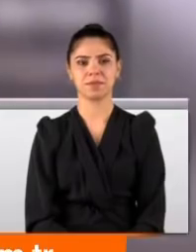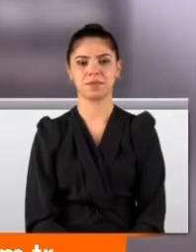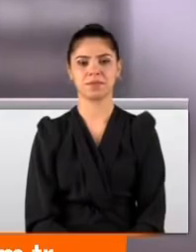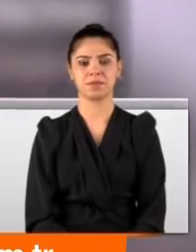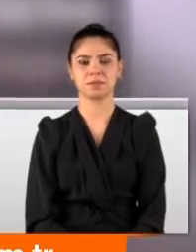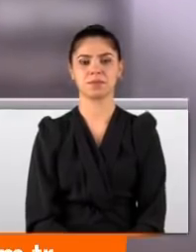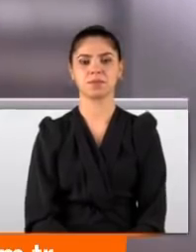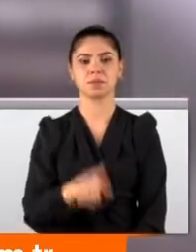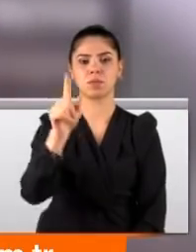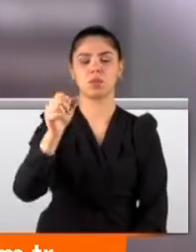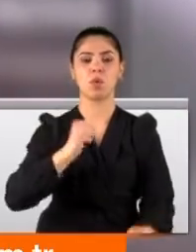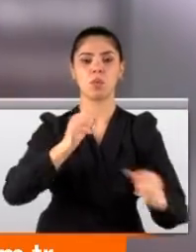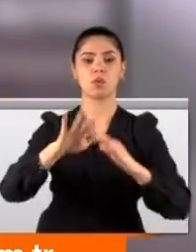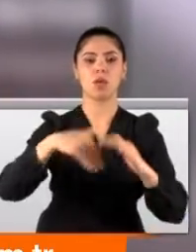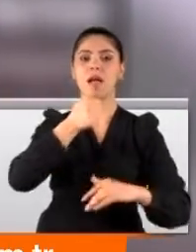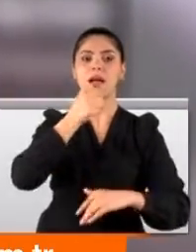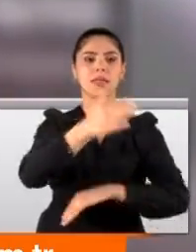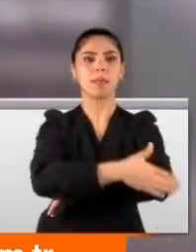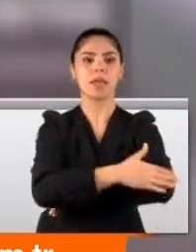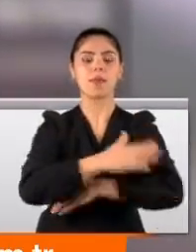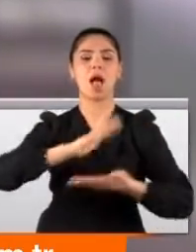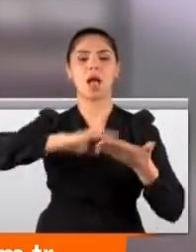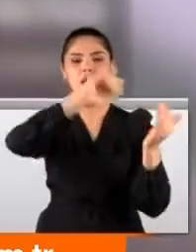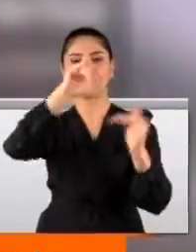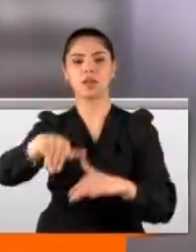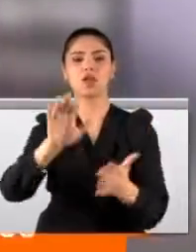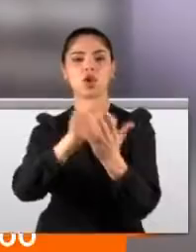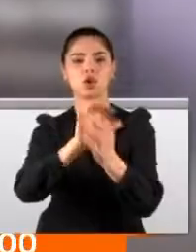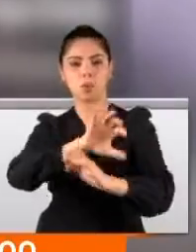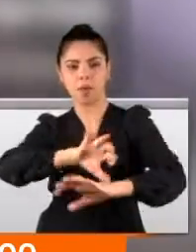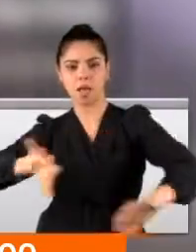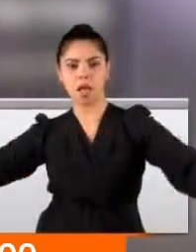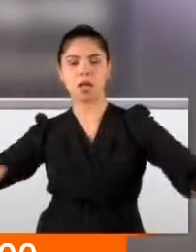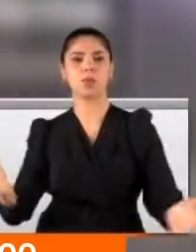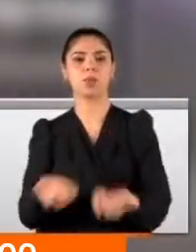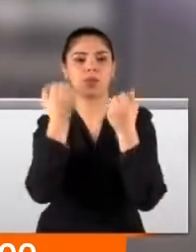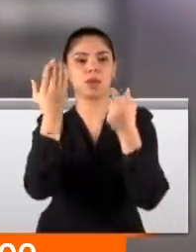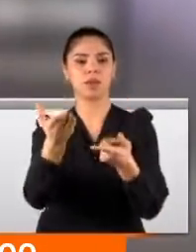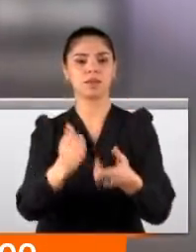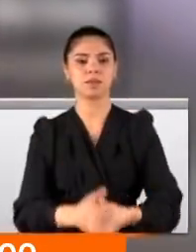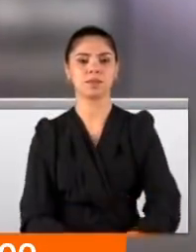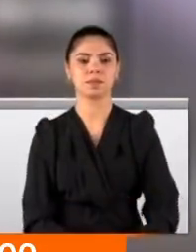Boğuşma kısa sürdü. Adamın yardımına arkadaşı koştu. Köpeği ayırıp adamı böyle kurtardı.